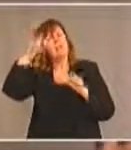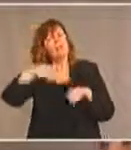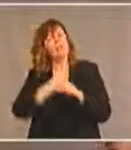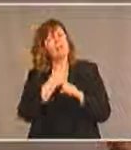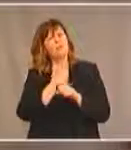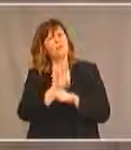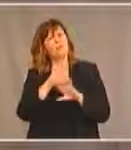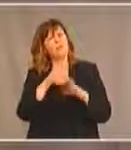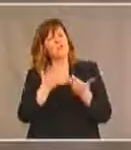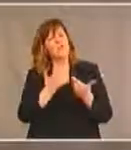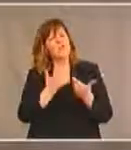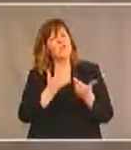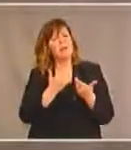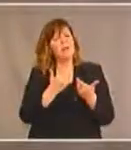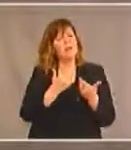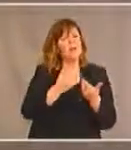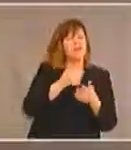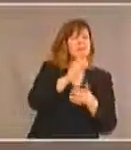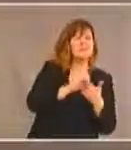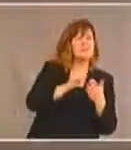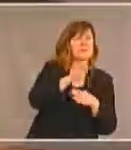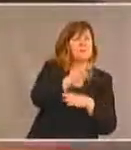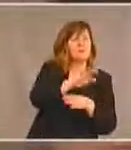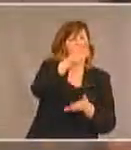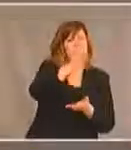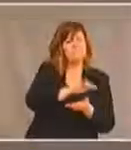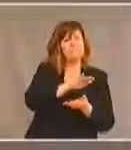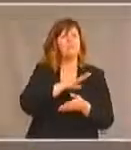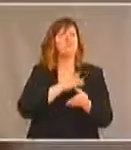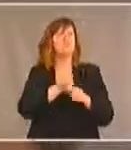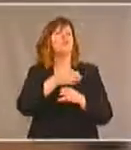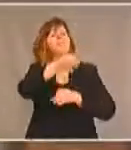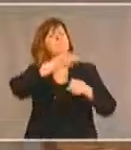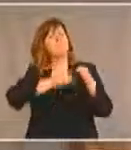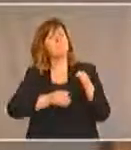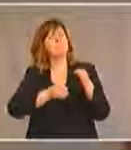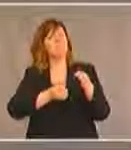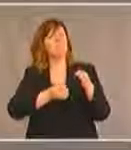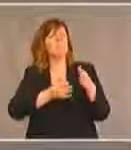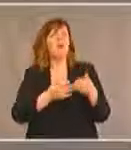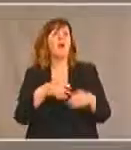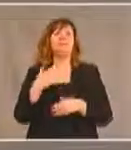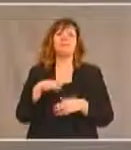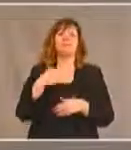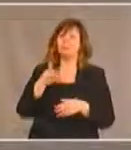discrimination favoriser l'inclusion et la compréhension mutuelle une autre bonne question